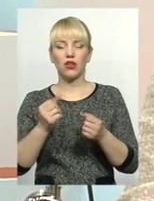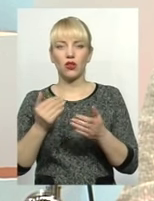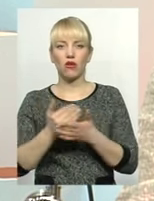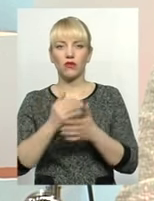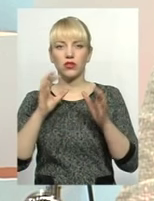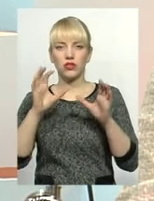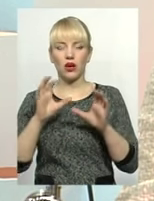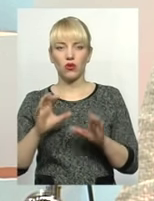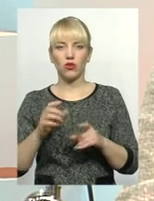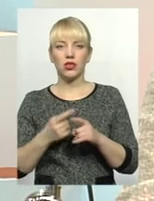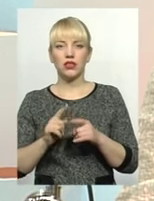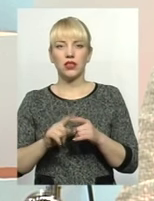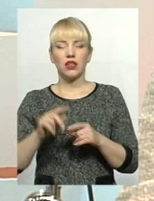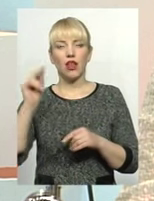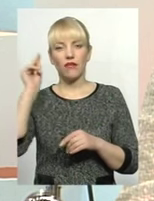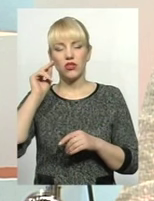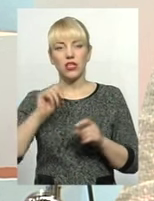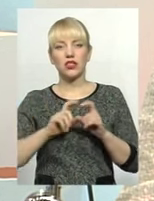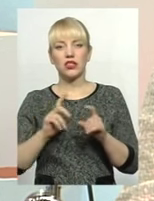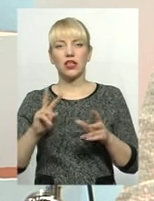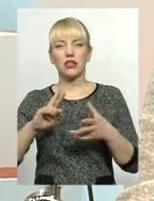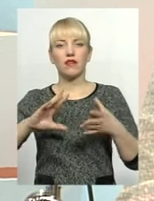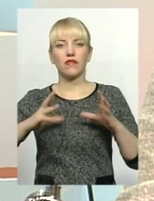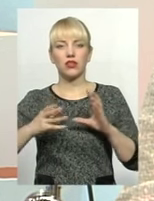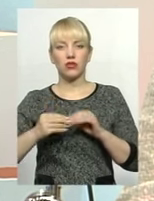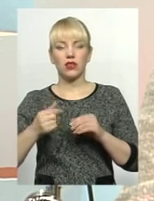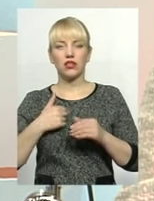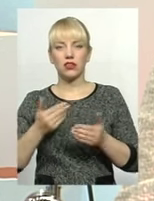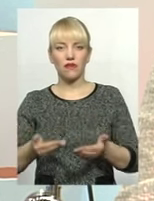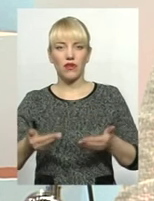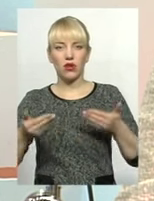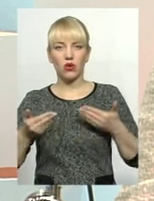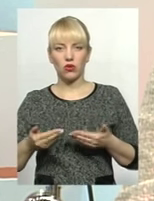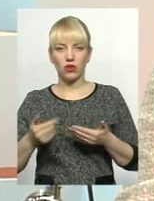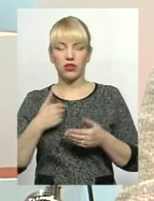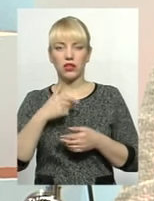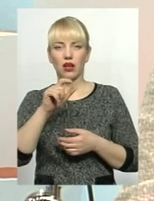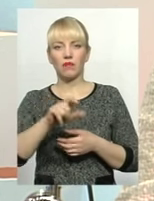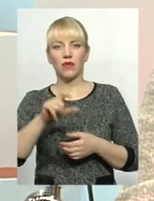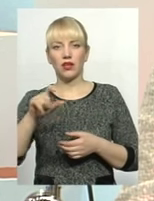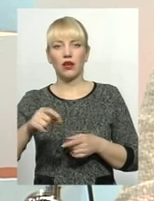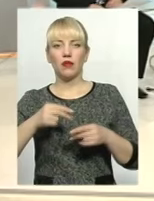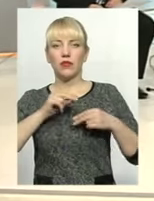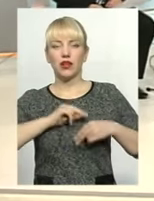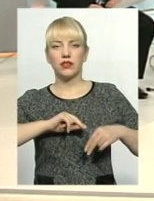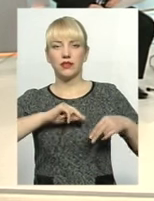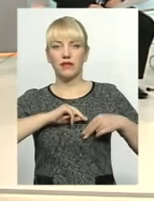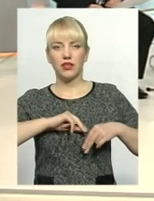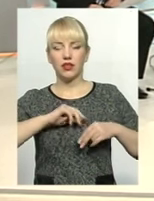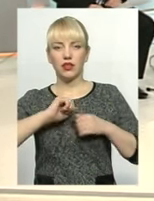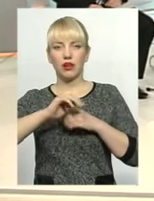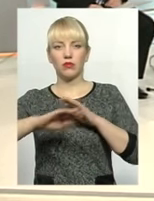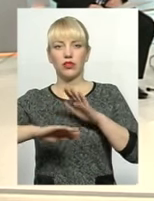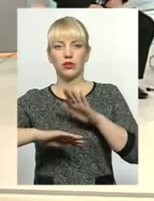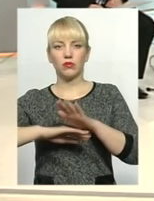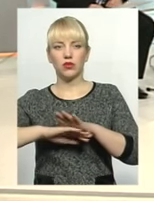заклади. Як результат, до нас звернулися наймані працівники. Першими до нас звернулися працівники з Кам'янець